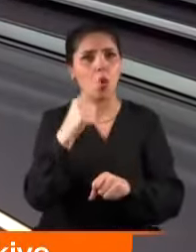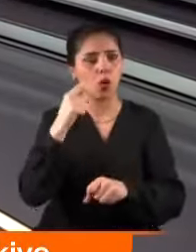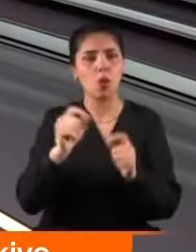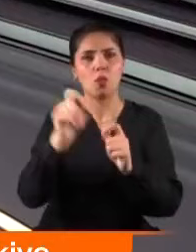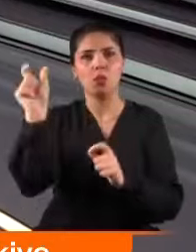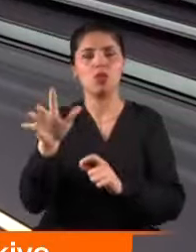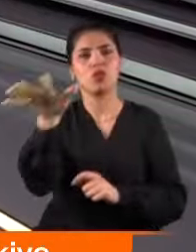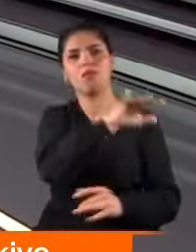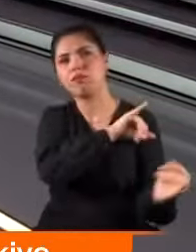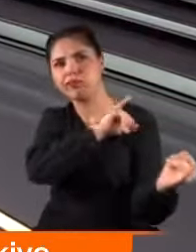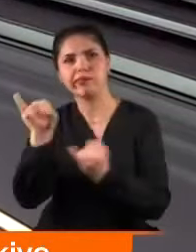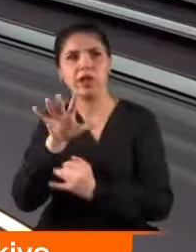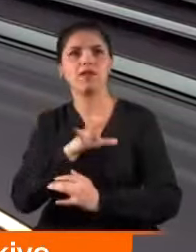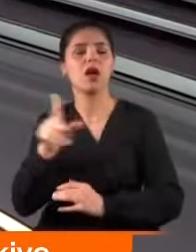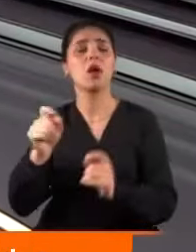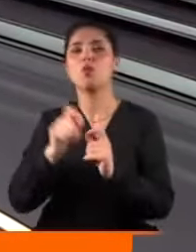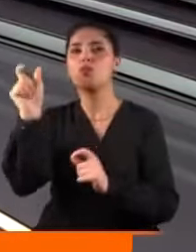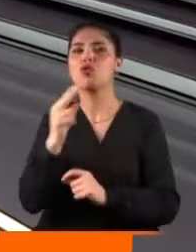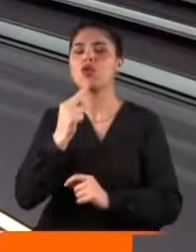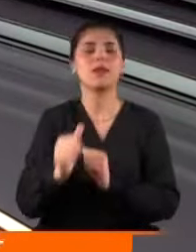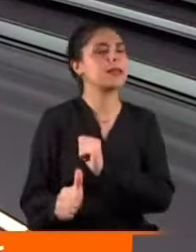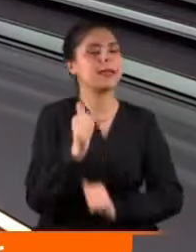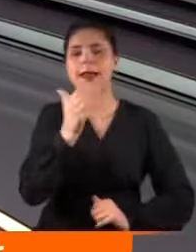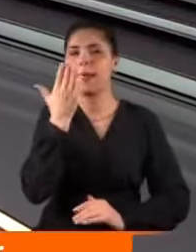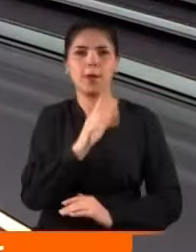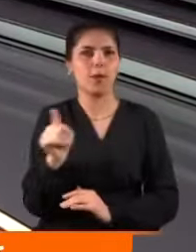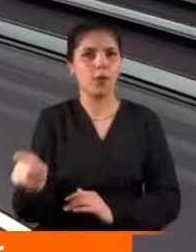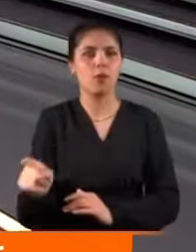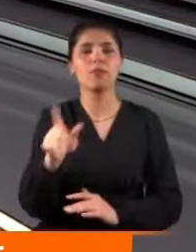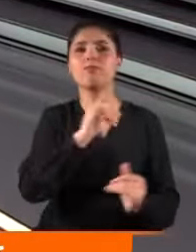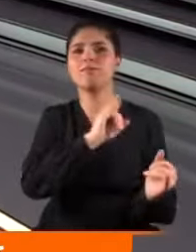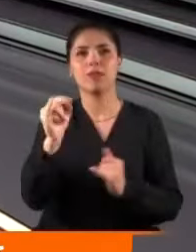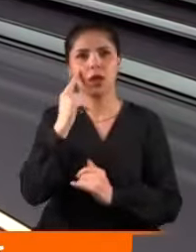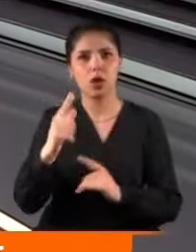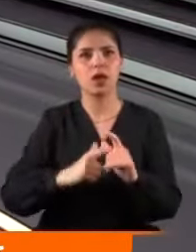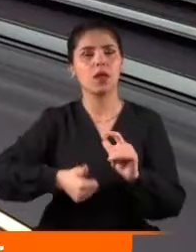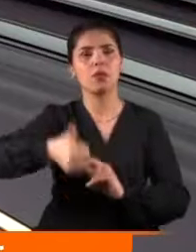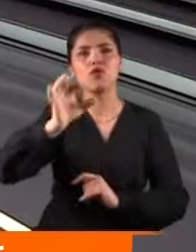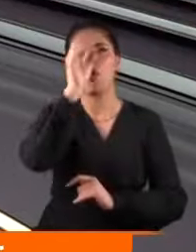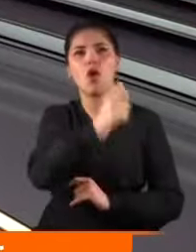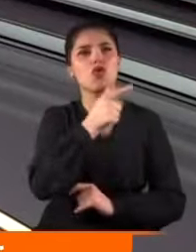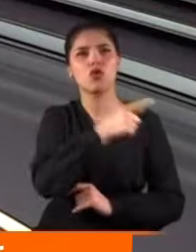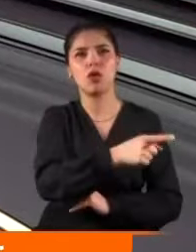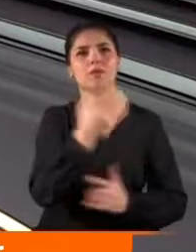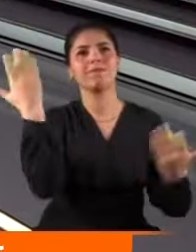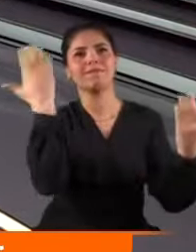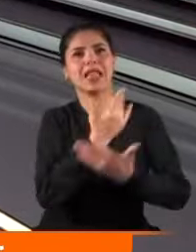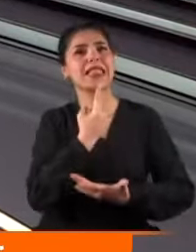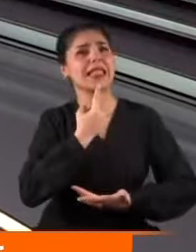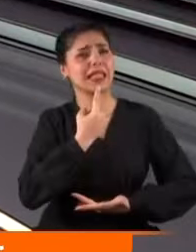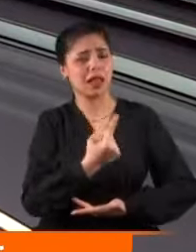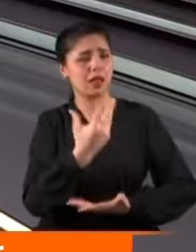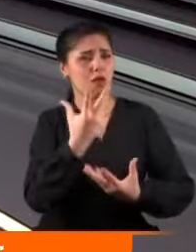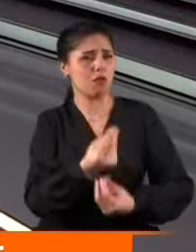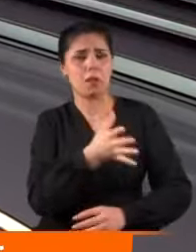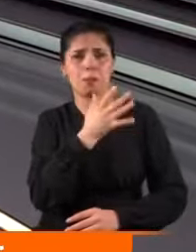kampanyası var. Ancak Köksal geri adım atmıyor sözlerinin arkasında. Uğradığı lince ve genel başkanı Özgür Özel'in sürçülisan demesine rağmen.